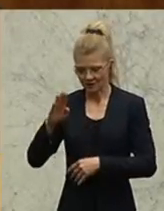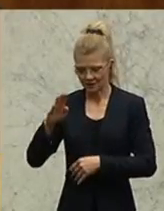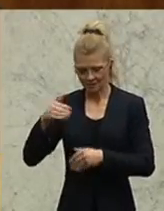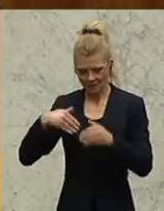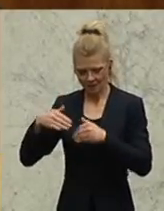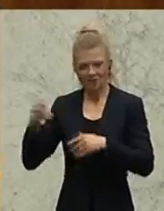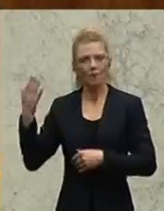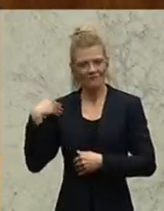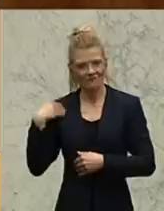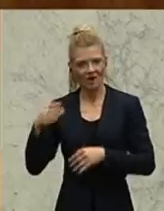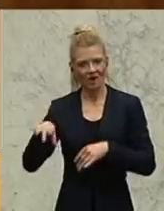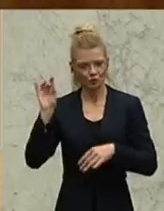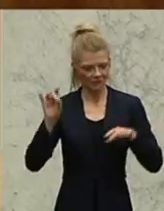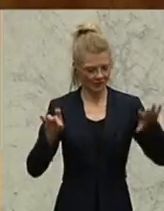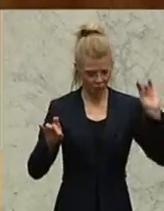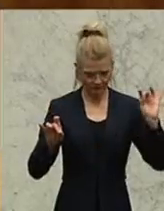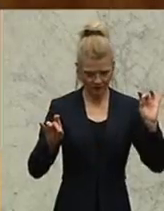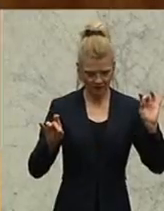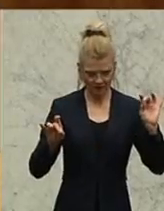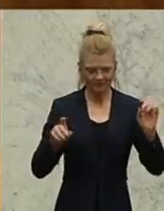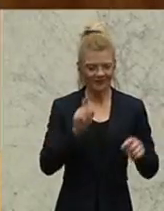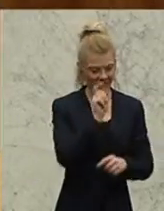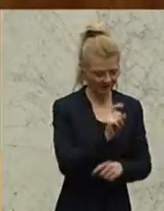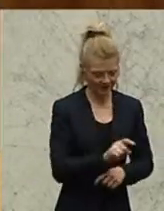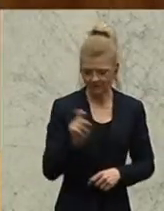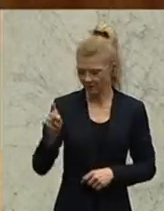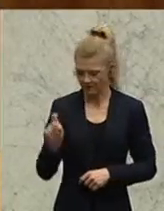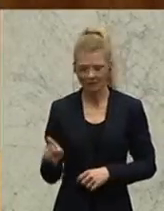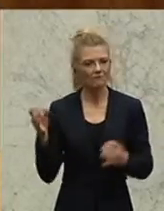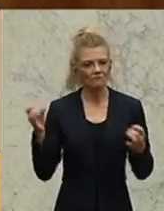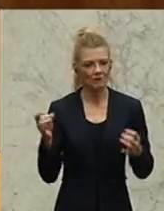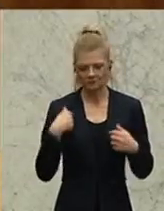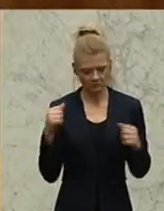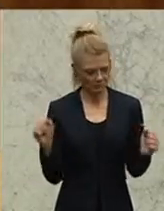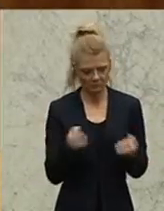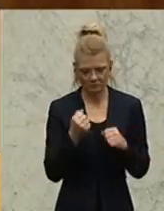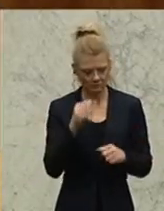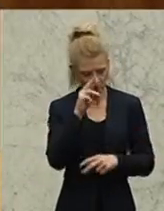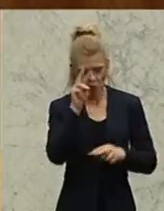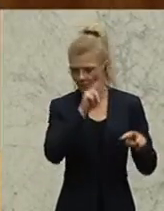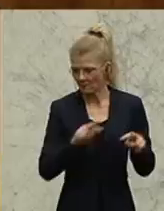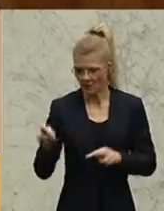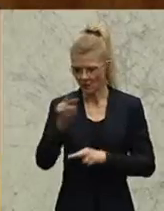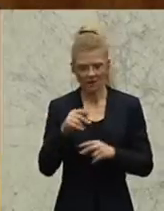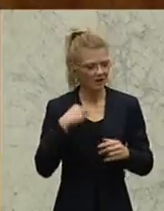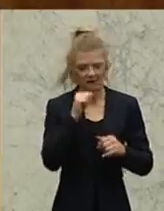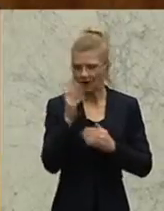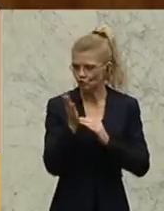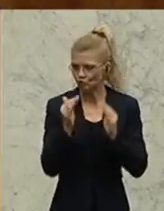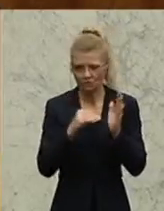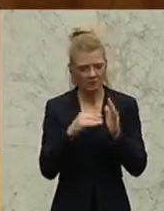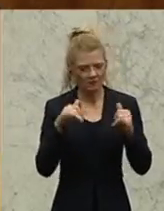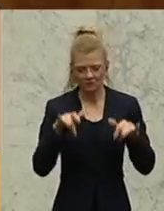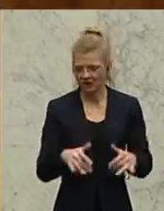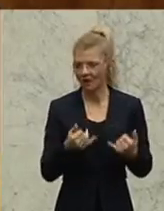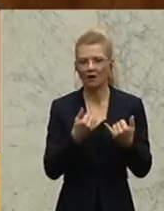Kritikpunkte reichen von keinem Überblick, das nicht systematisch erfasst wurde, das Fehlen eines Gesamtüberblicks.